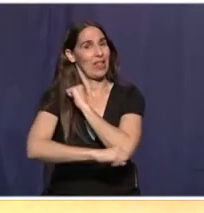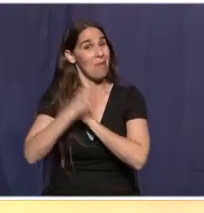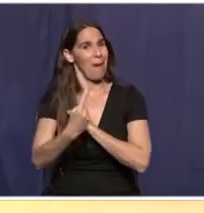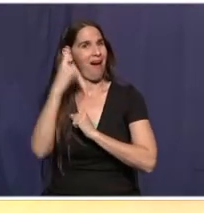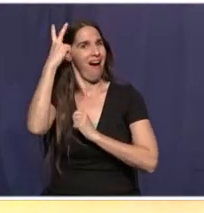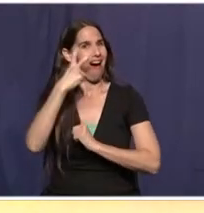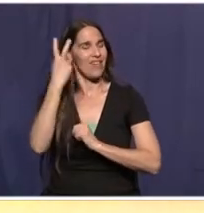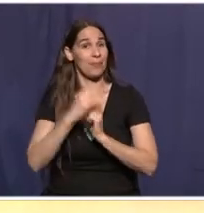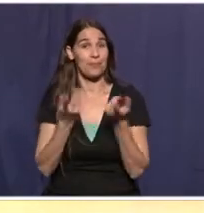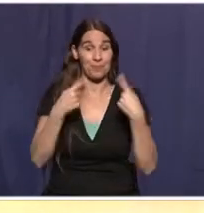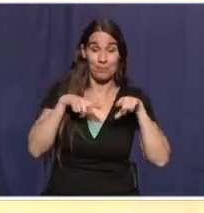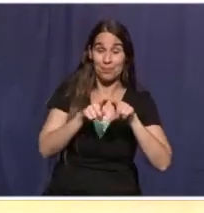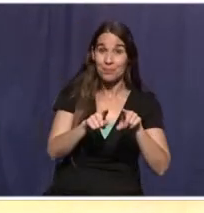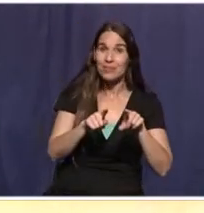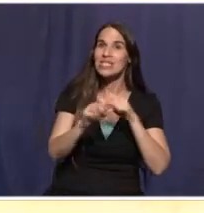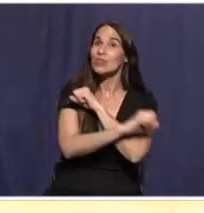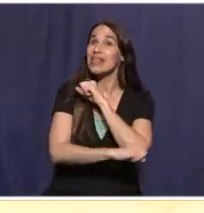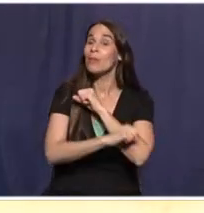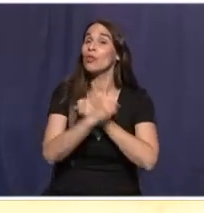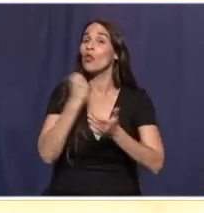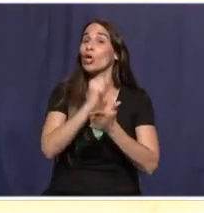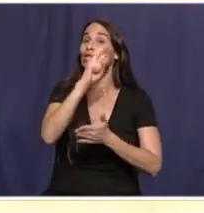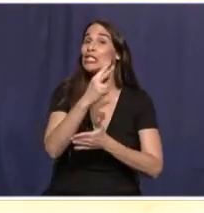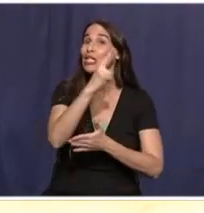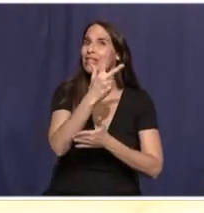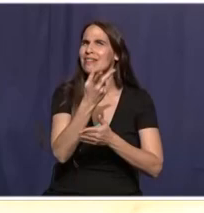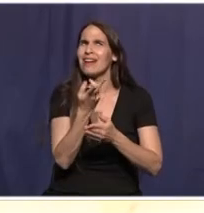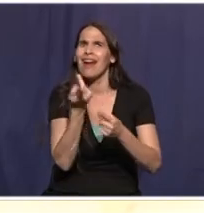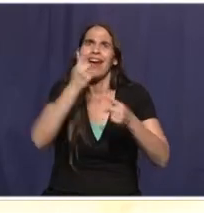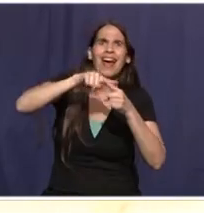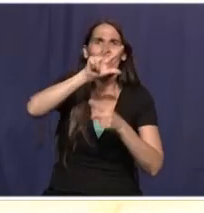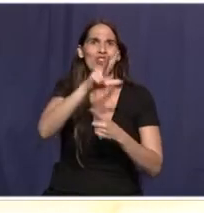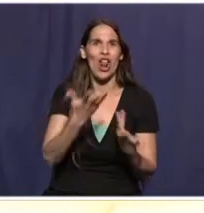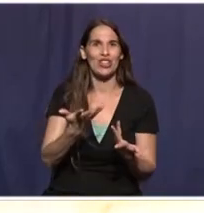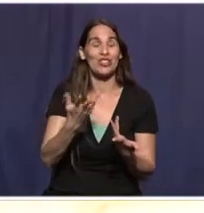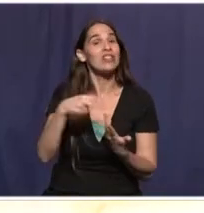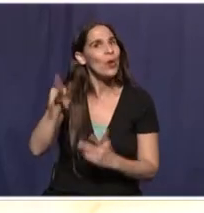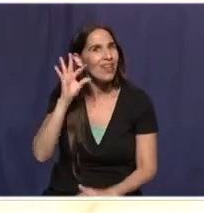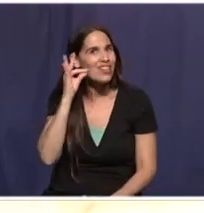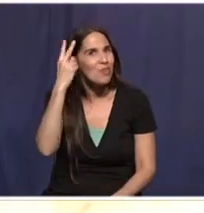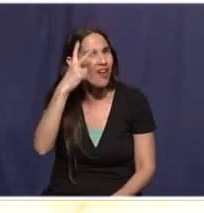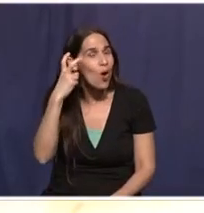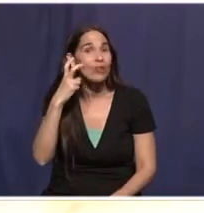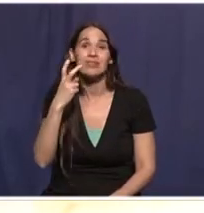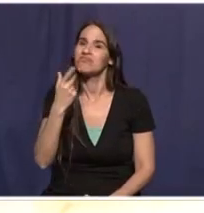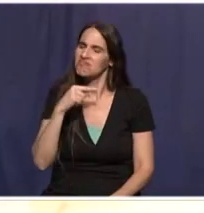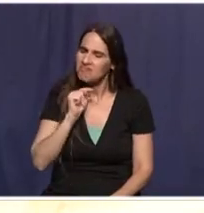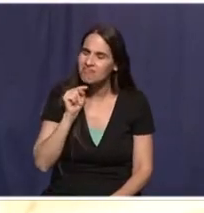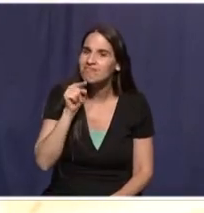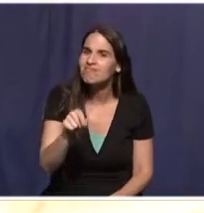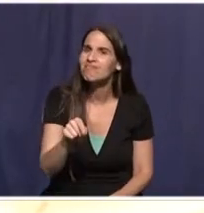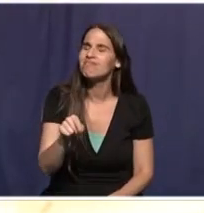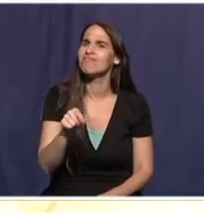במקביל, מספר הסטודנטים לתואר שני ושלישי כמעט שולש. יותר ויותר נשים ערביות מצביעות היום ברגליים